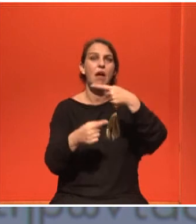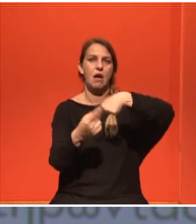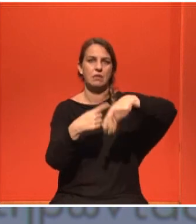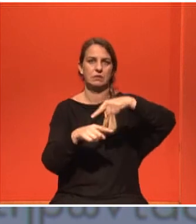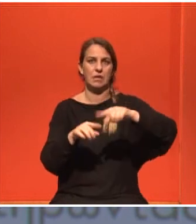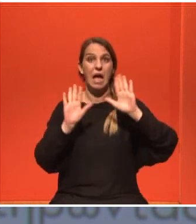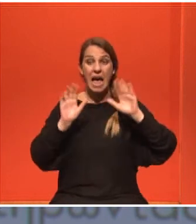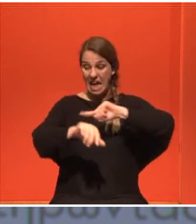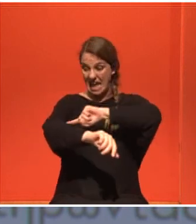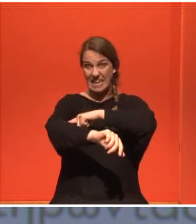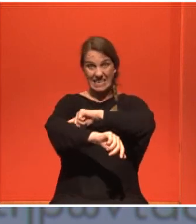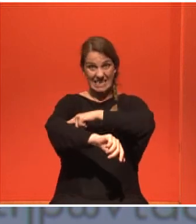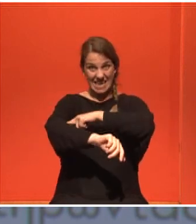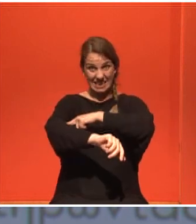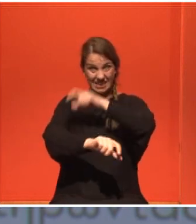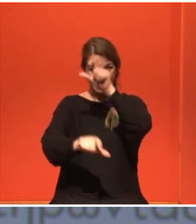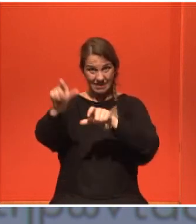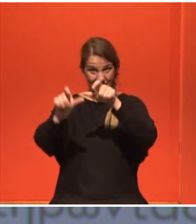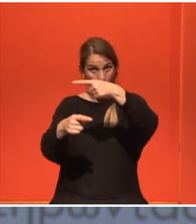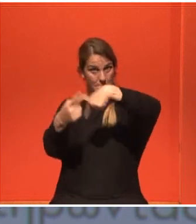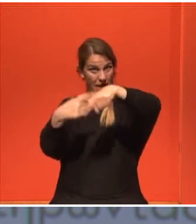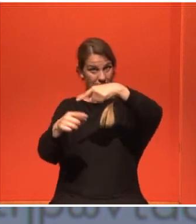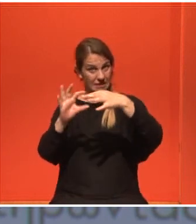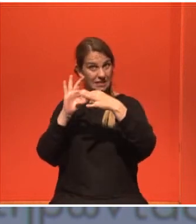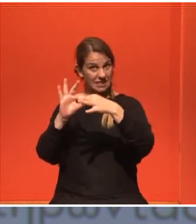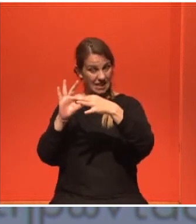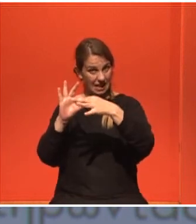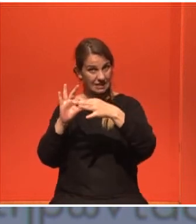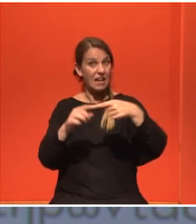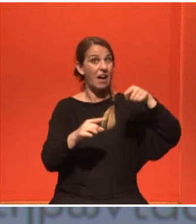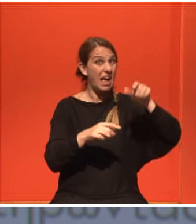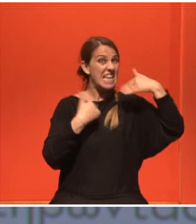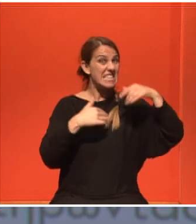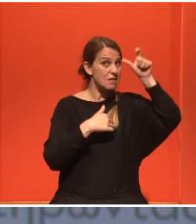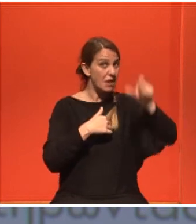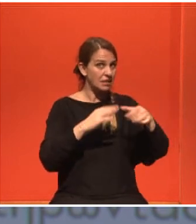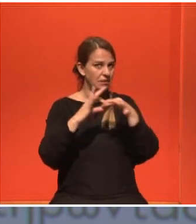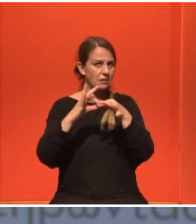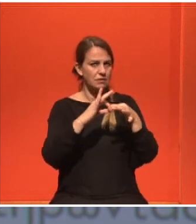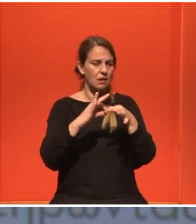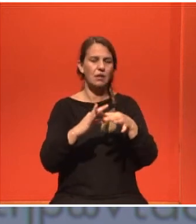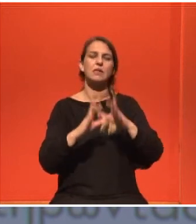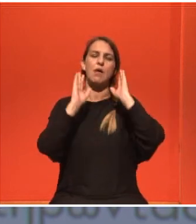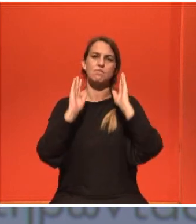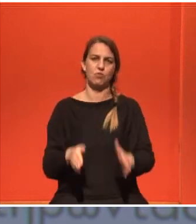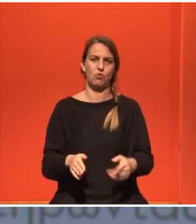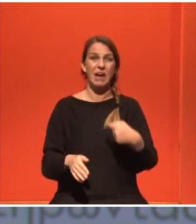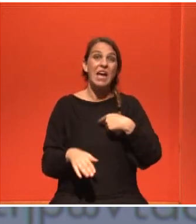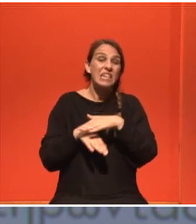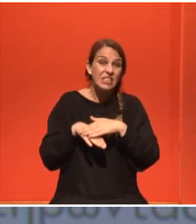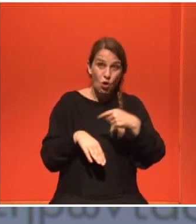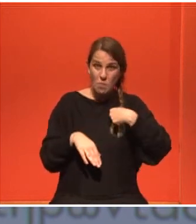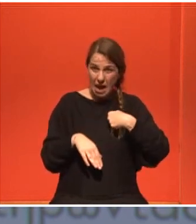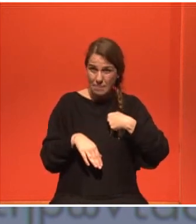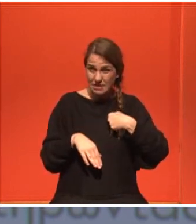εάν οι γιατροί σας συνεργαστούν με τον αρμόδιο γυμναστή σας. Δεν είμαστε μπακάλιδες, συγγνώμη για την